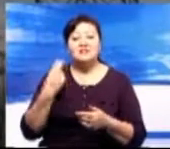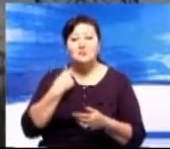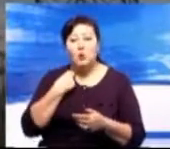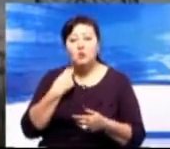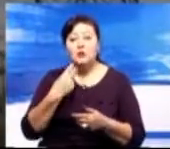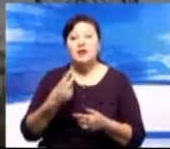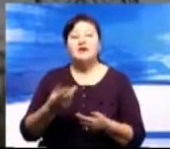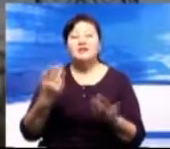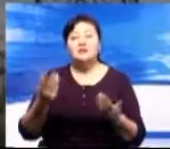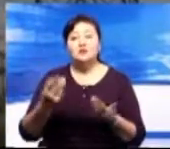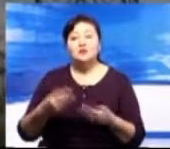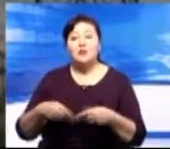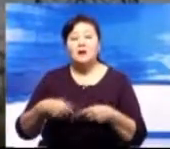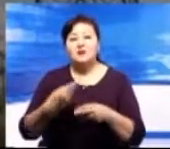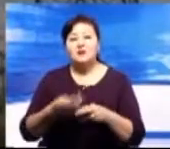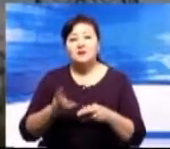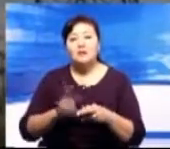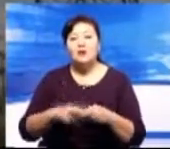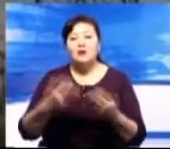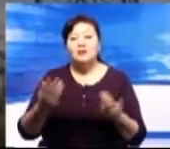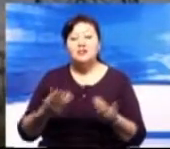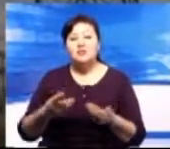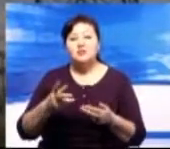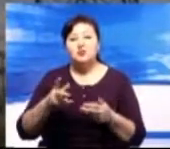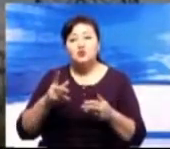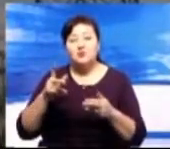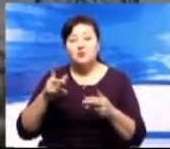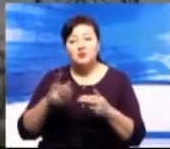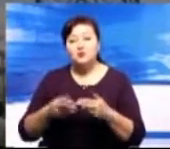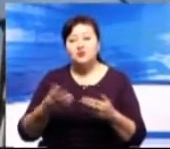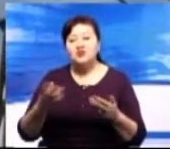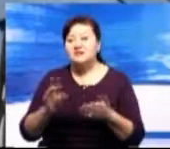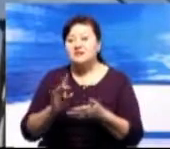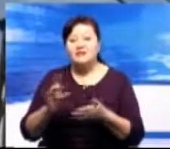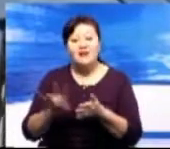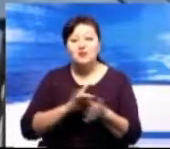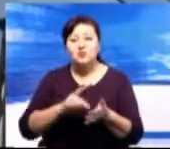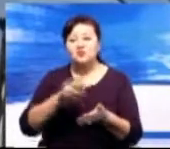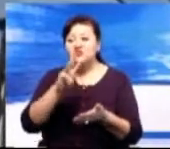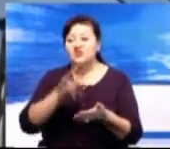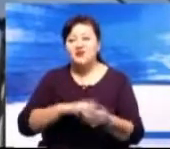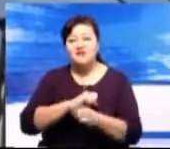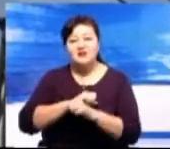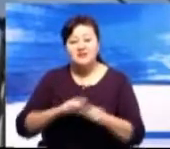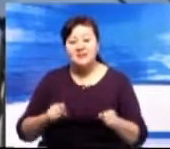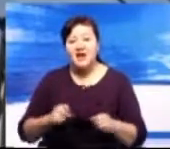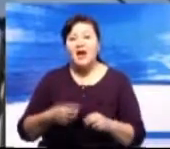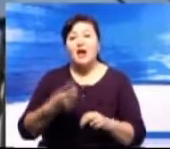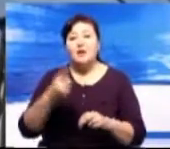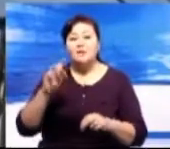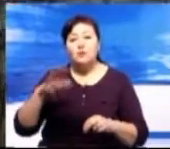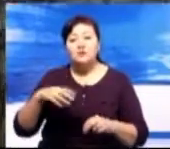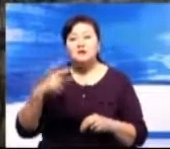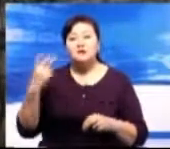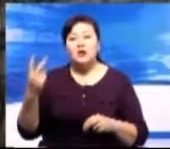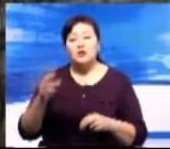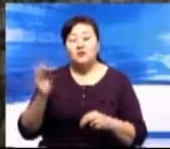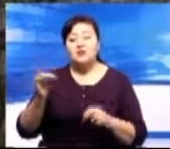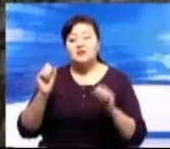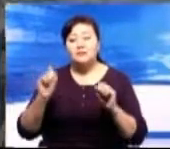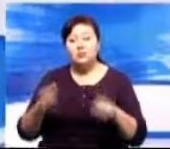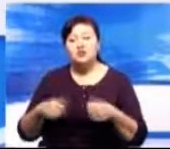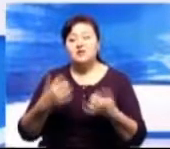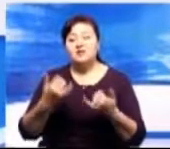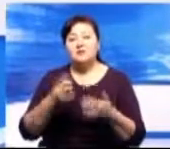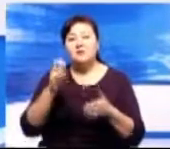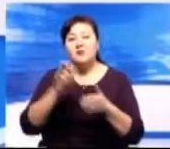комитета по регулированию естественных монополий начал разбираться в правомерности действий энергокомпаний. И по результатам проведенной проверки было